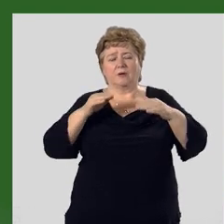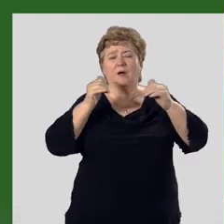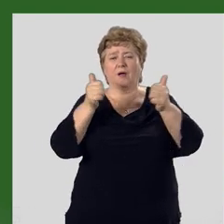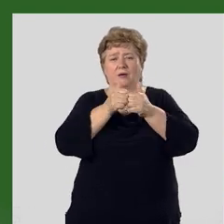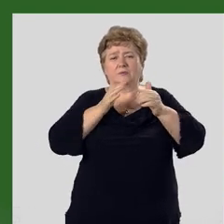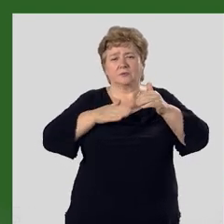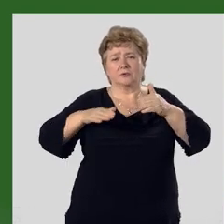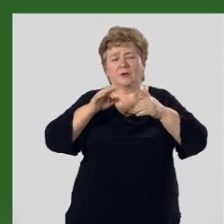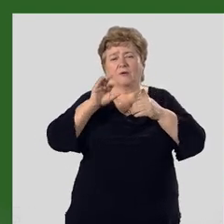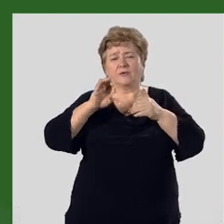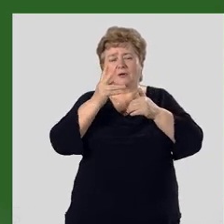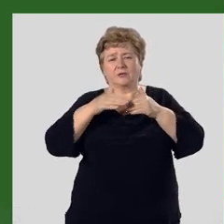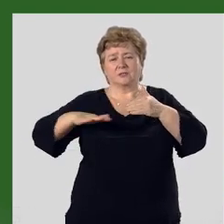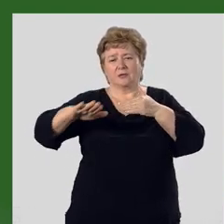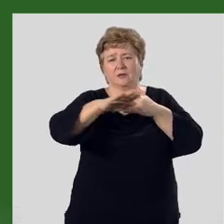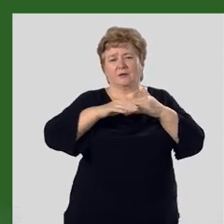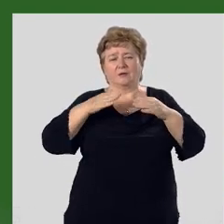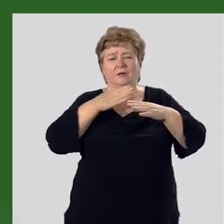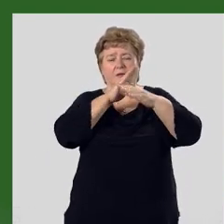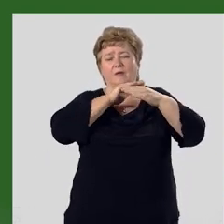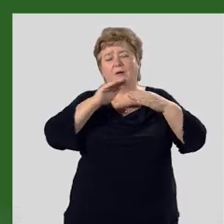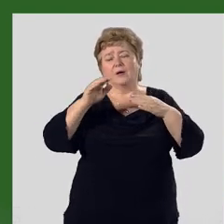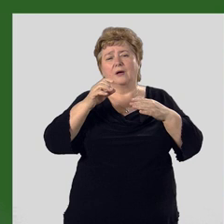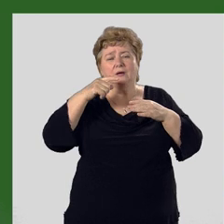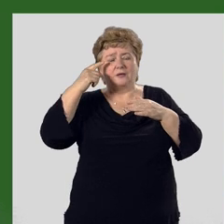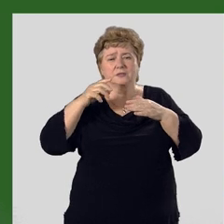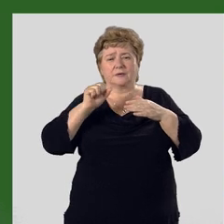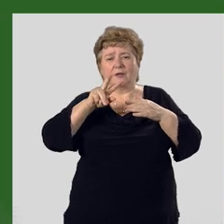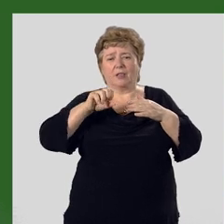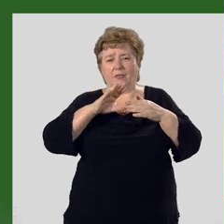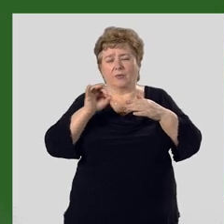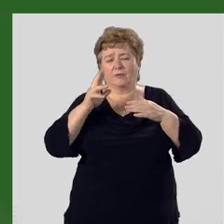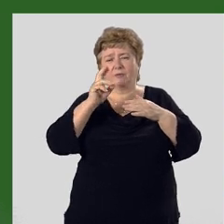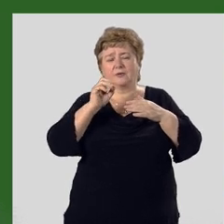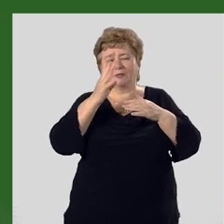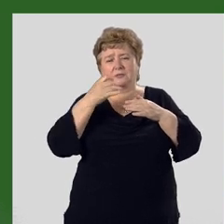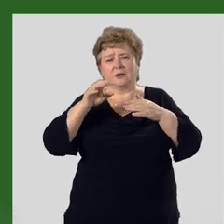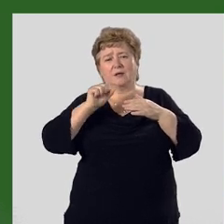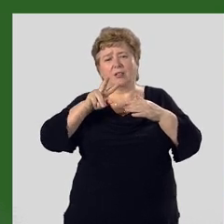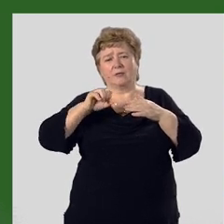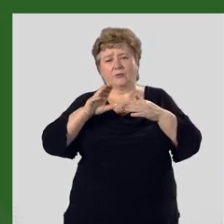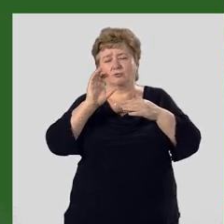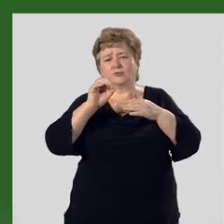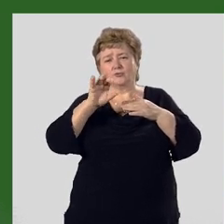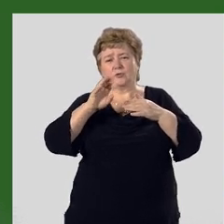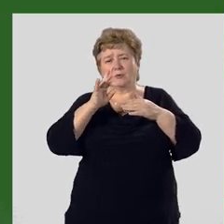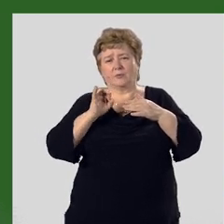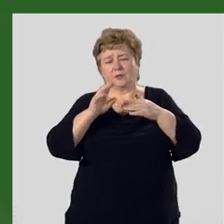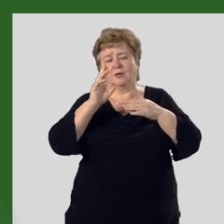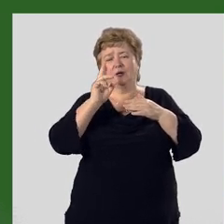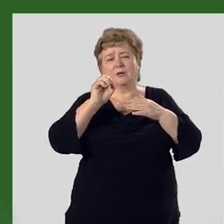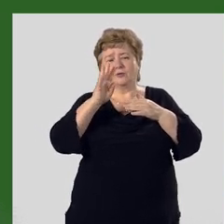предгорьях Ферганской долины, хребтов Кыргызского Аллатоа, Тверской Аллатоа, Сусамырской,